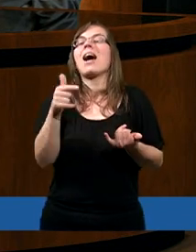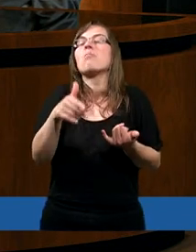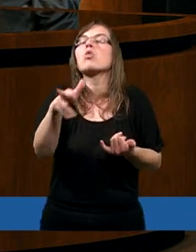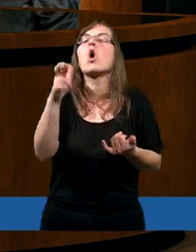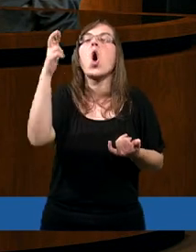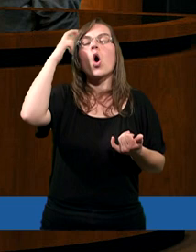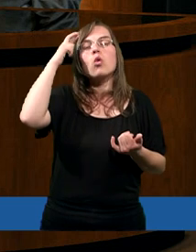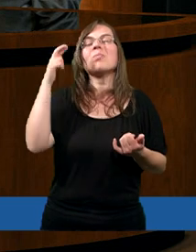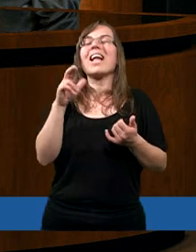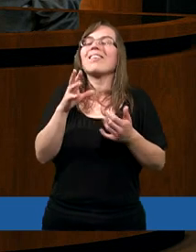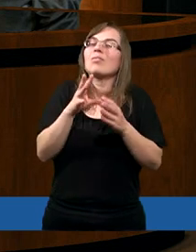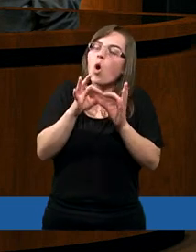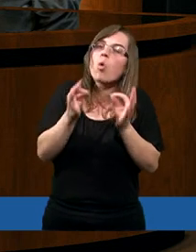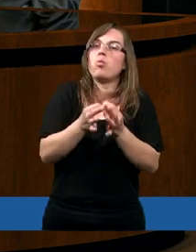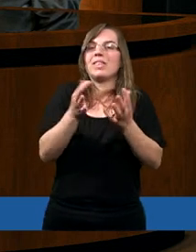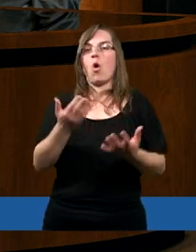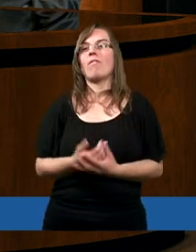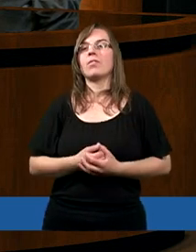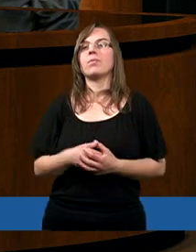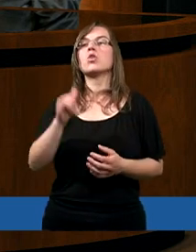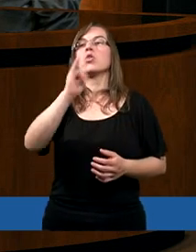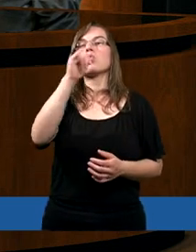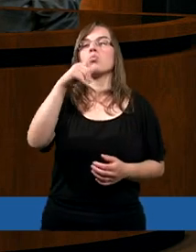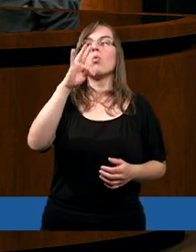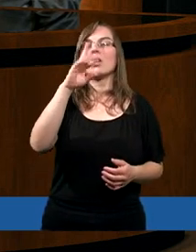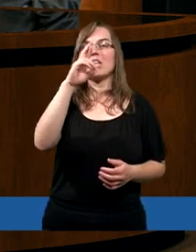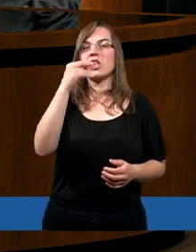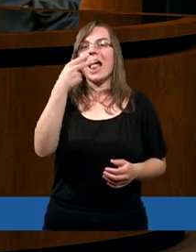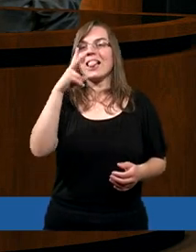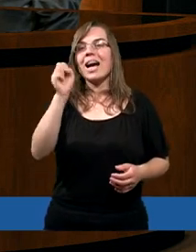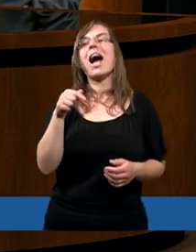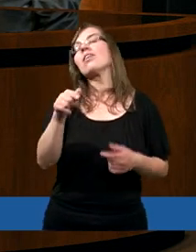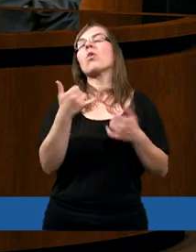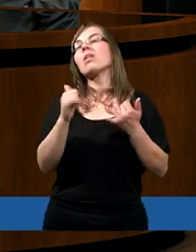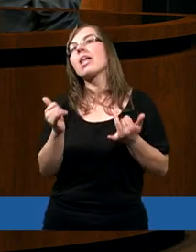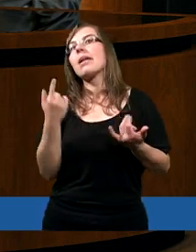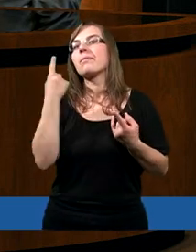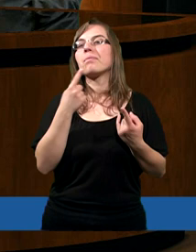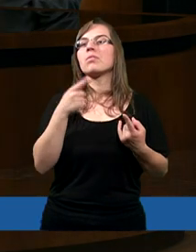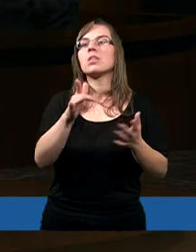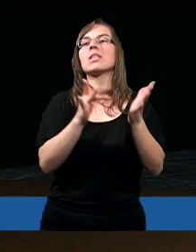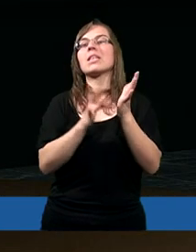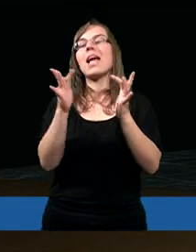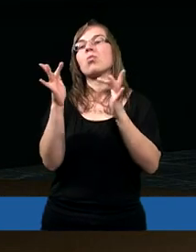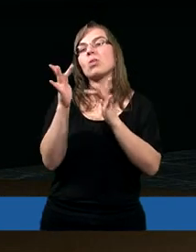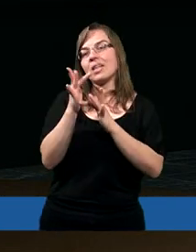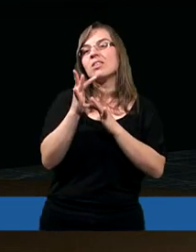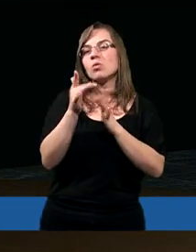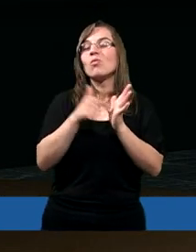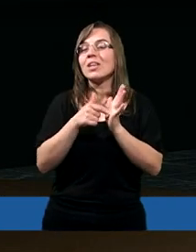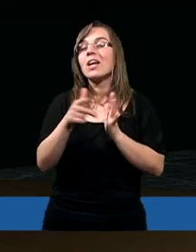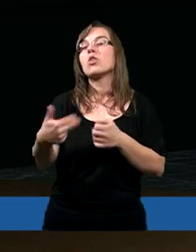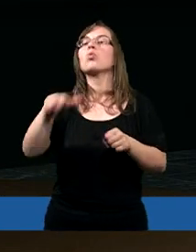powinniśmy to rozumieć? Czym jest ta Jutrzenka? Jutrzenka to właśnie Jezus Chrystus,